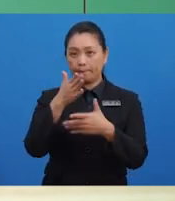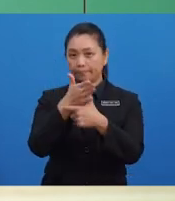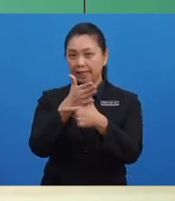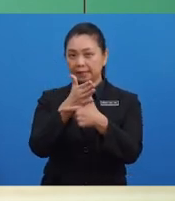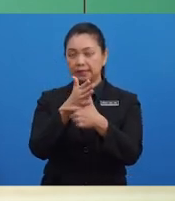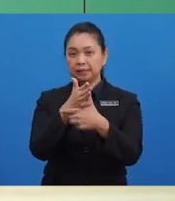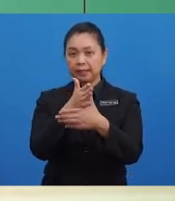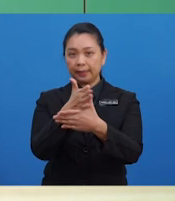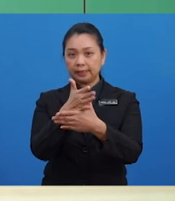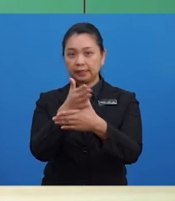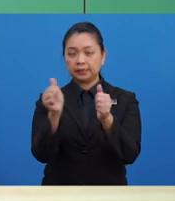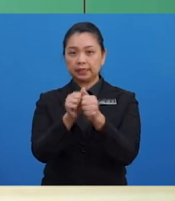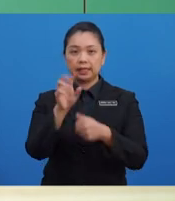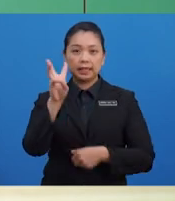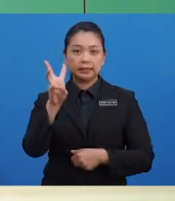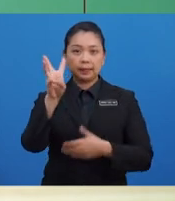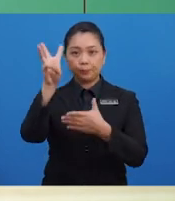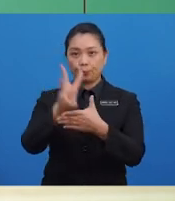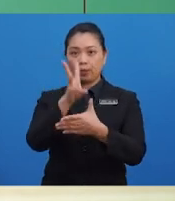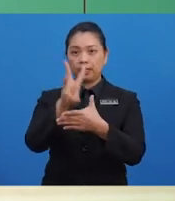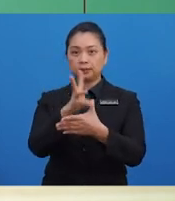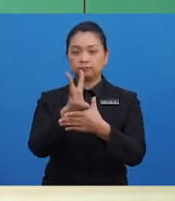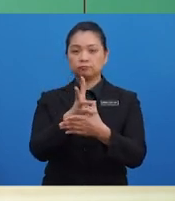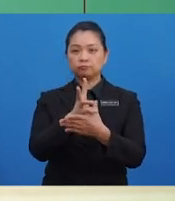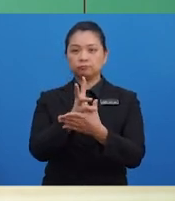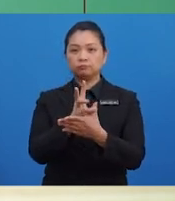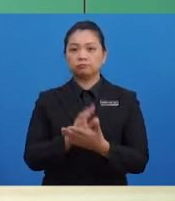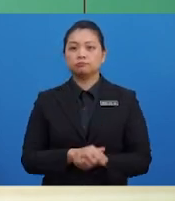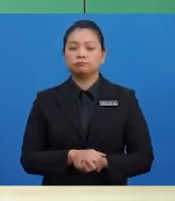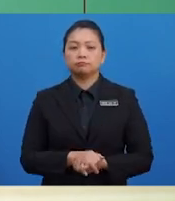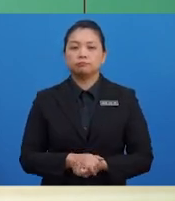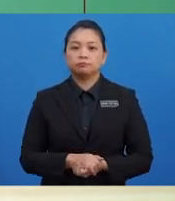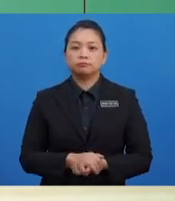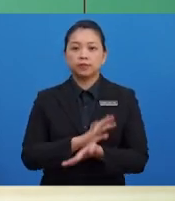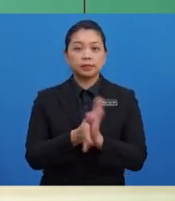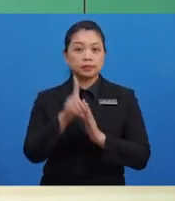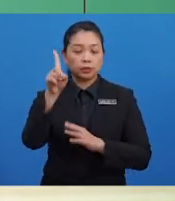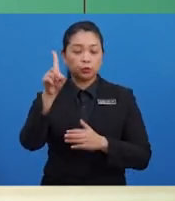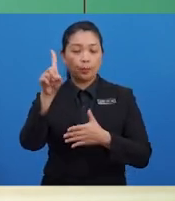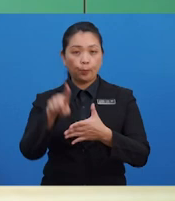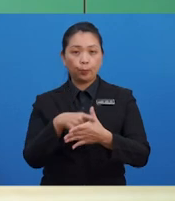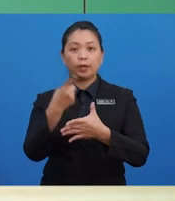Maka jawapannya ialah RM250 sebulan.